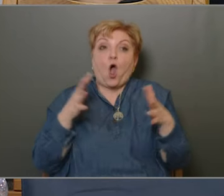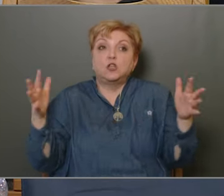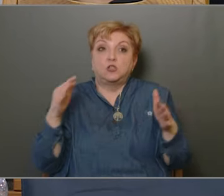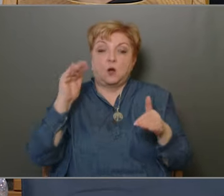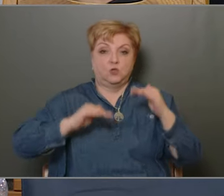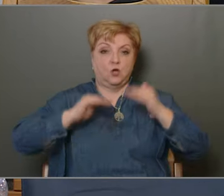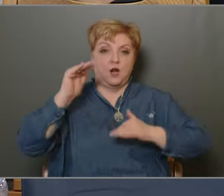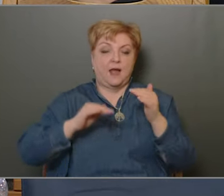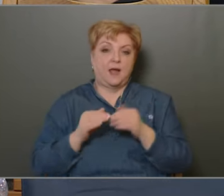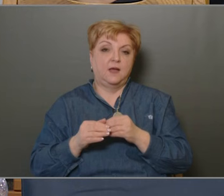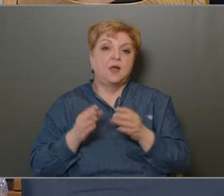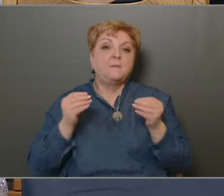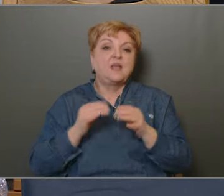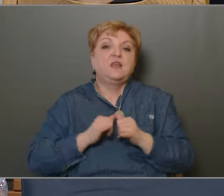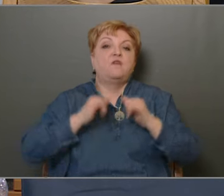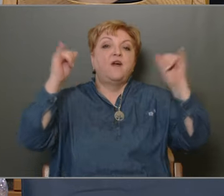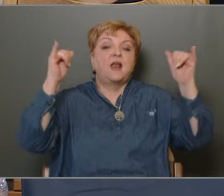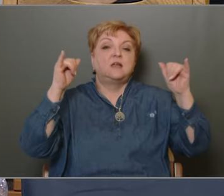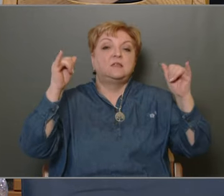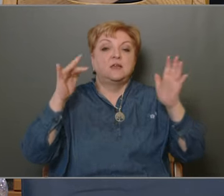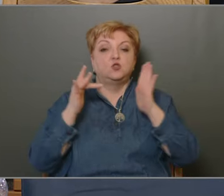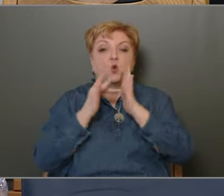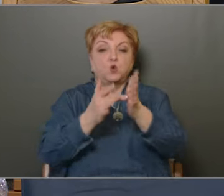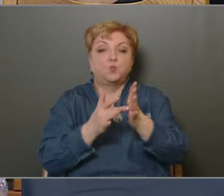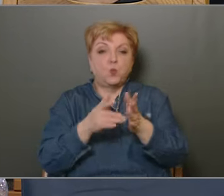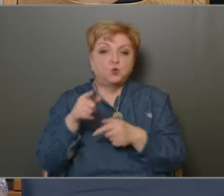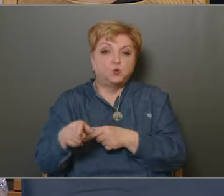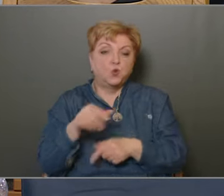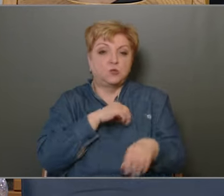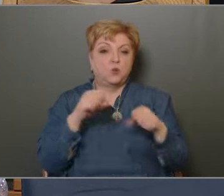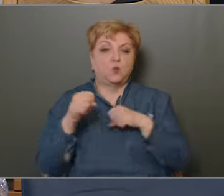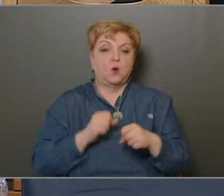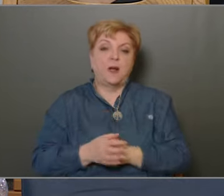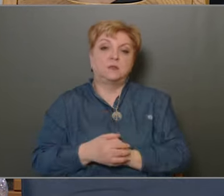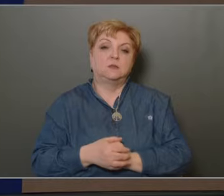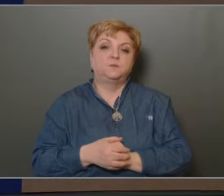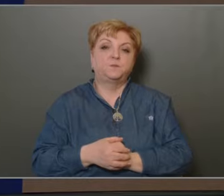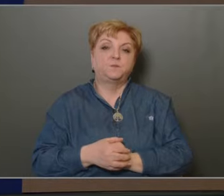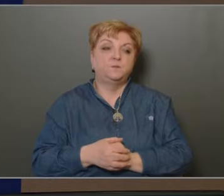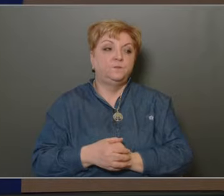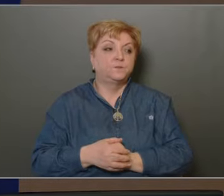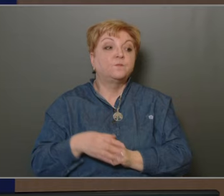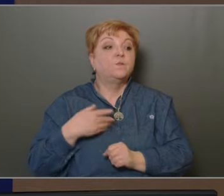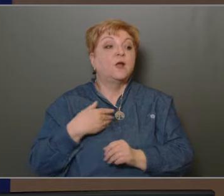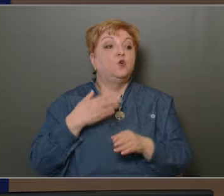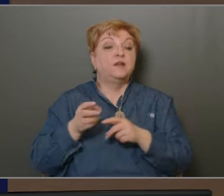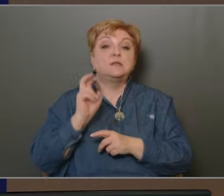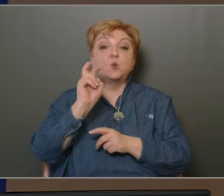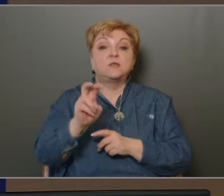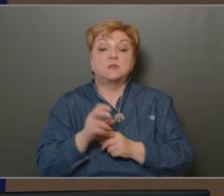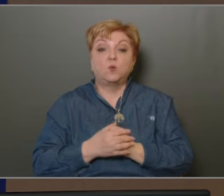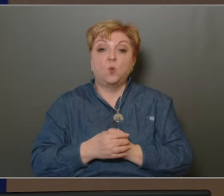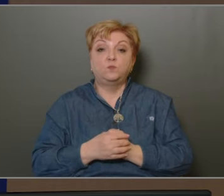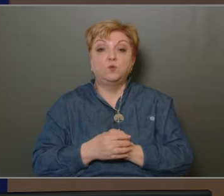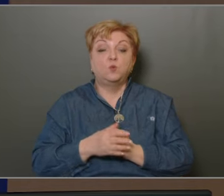Ez mutatja, hogy mennyire fejlesztésorientált egy önkormányzat működése. Köszönöm. Következő hozzászóló Kugyele